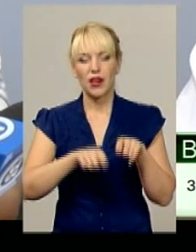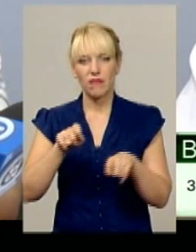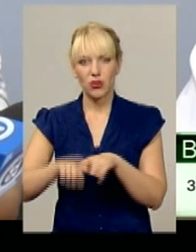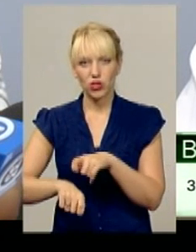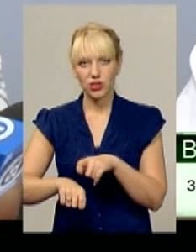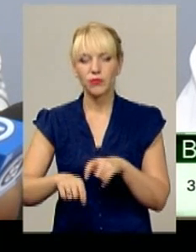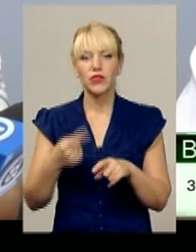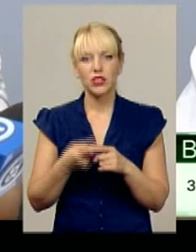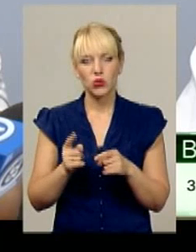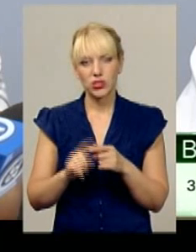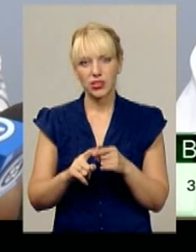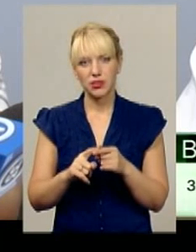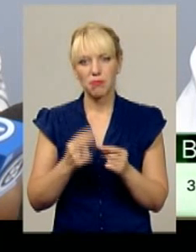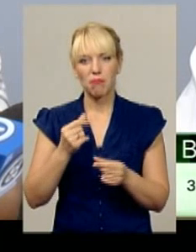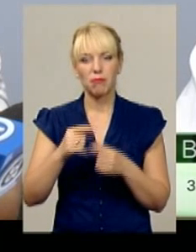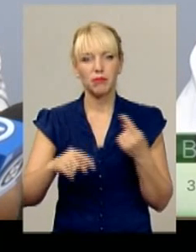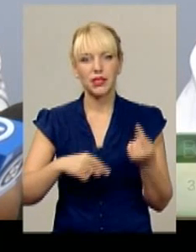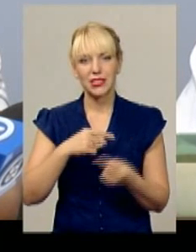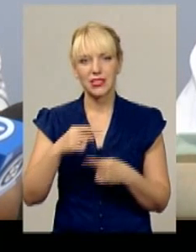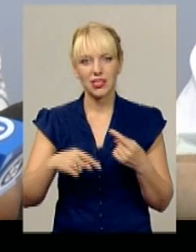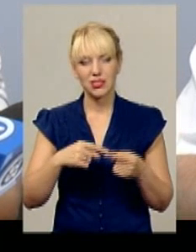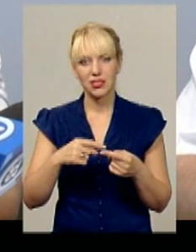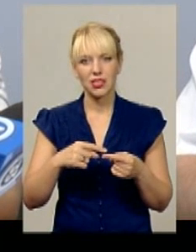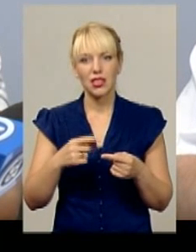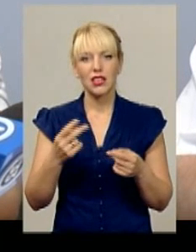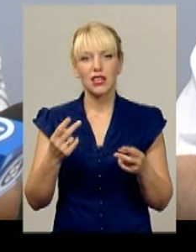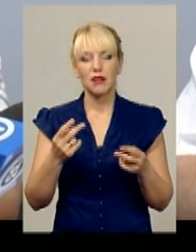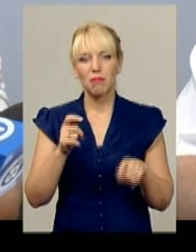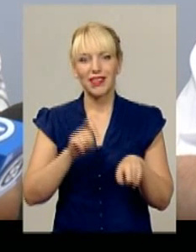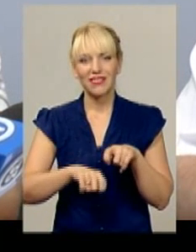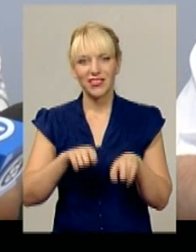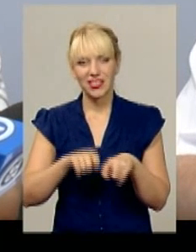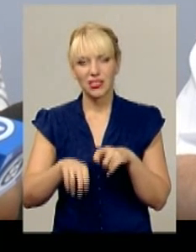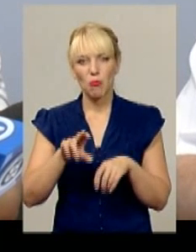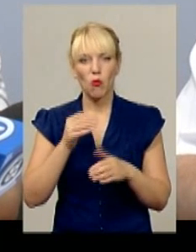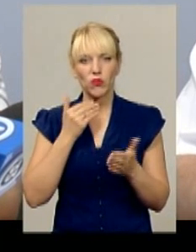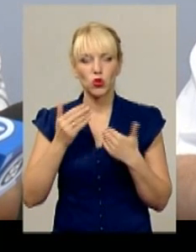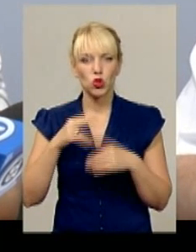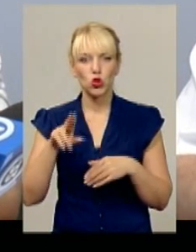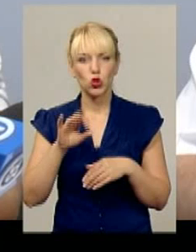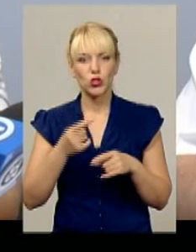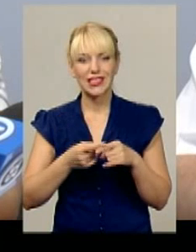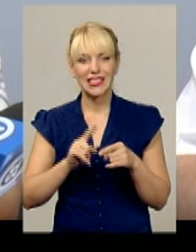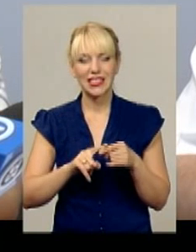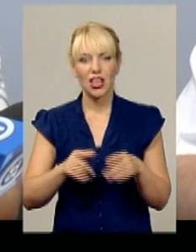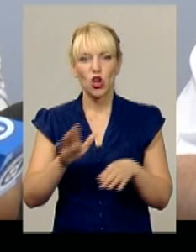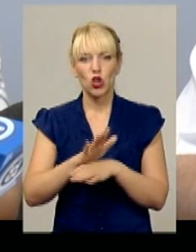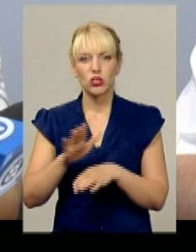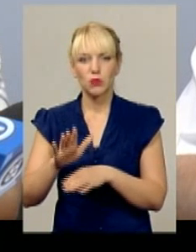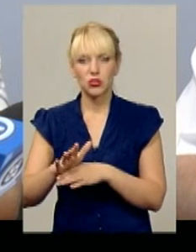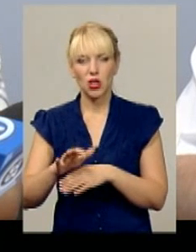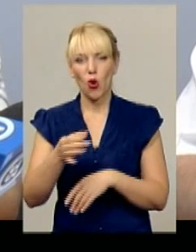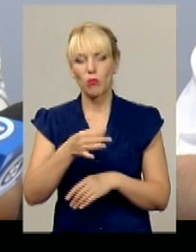десь о той бізнес перевірити по відношенню до тих розпоряджень